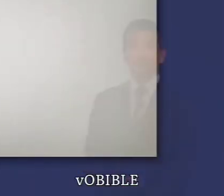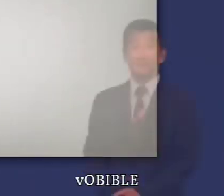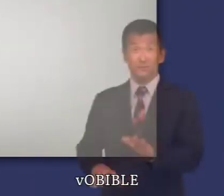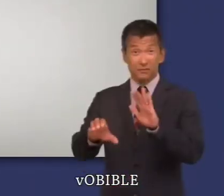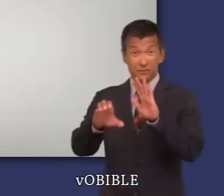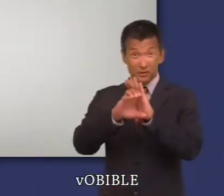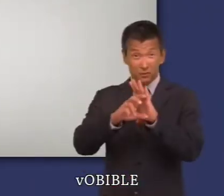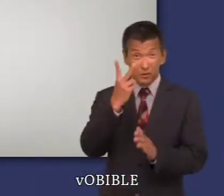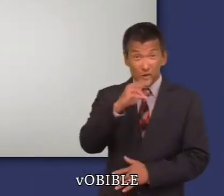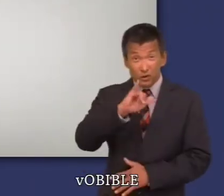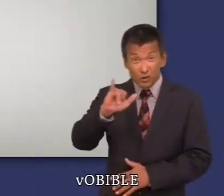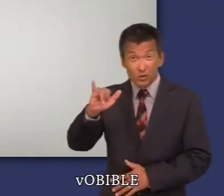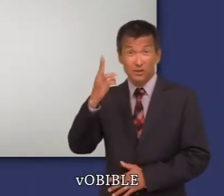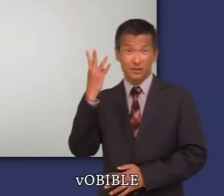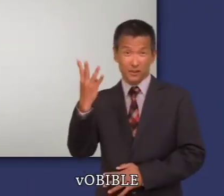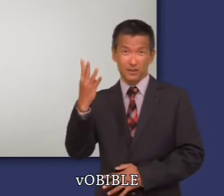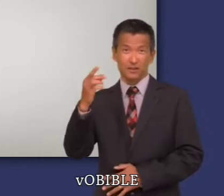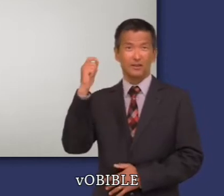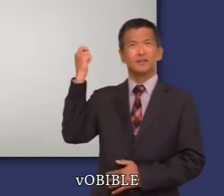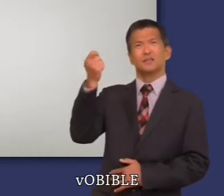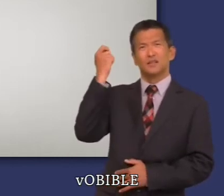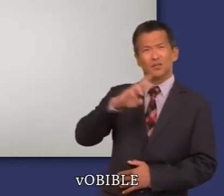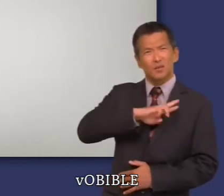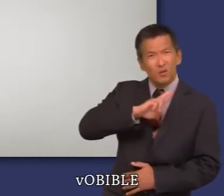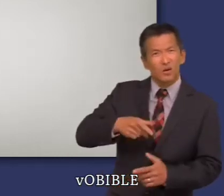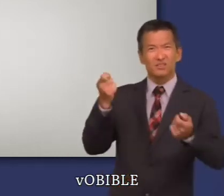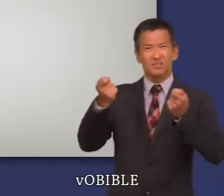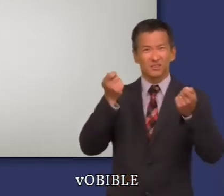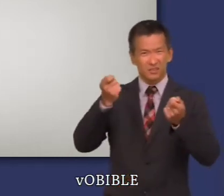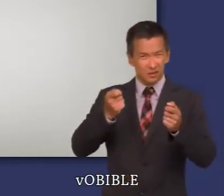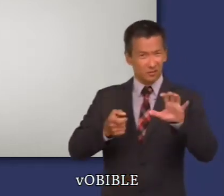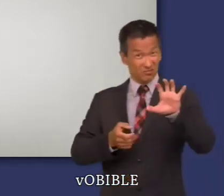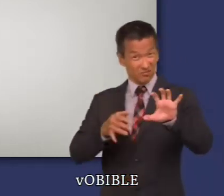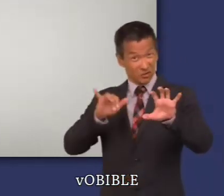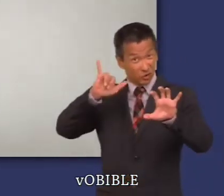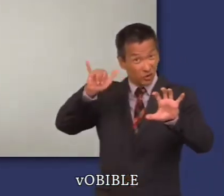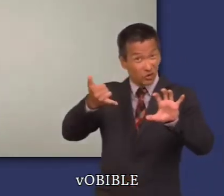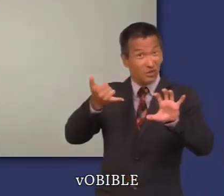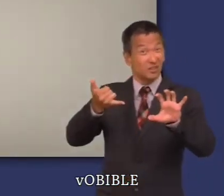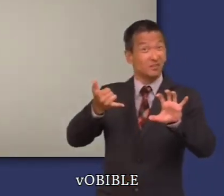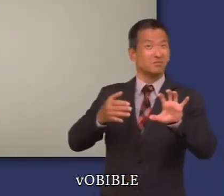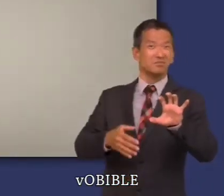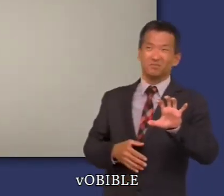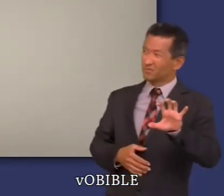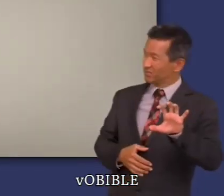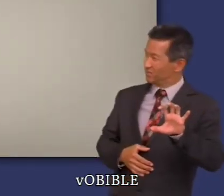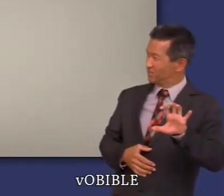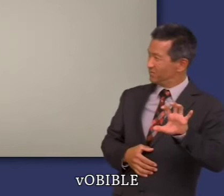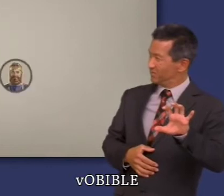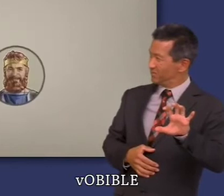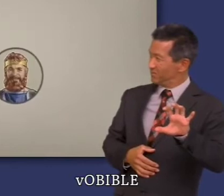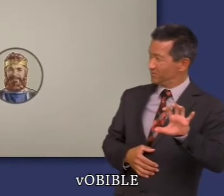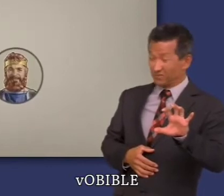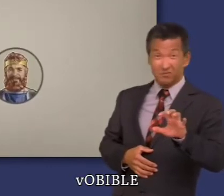Le reste de 2 Samuel peut être divisé en deux parties. Les chapitres 2 à 4 couvrent la période où David